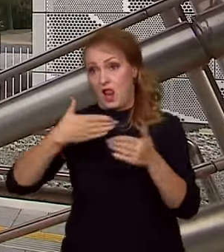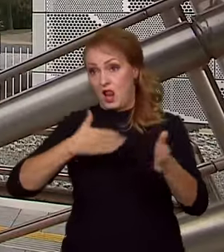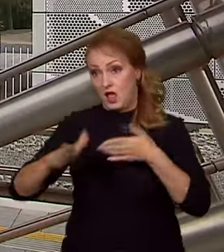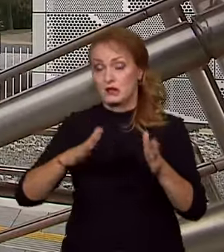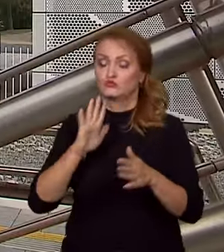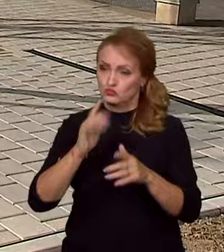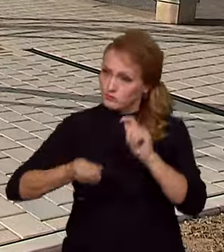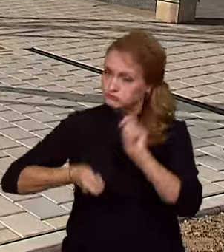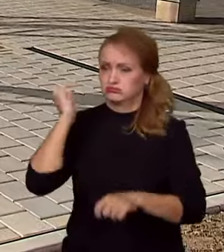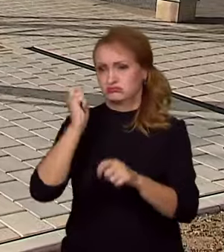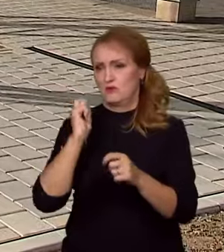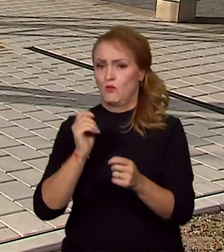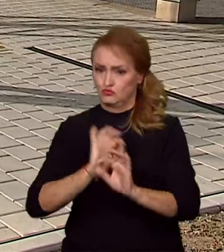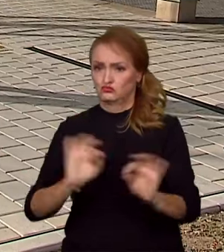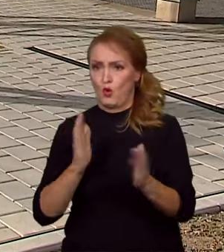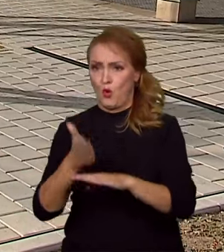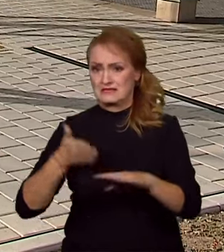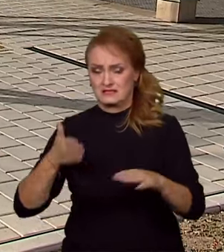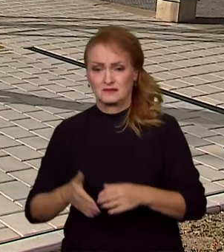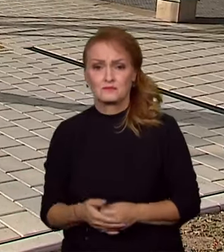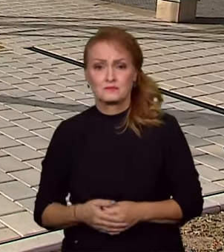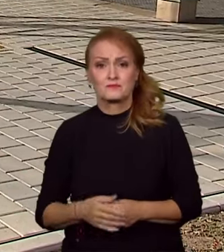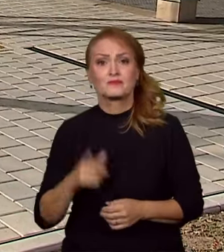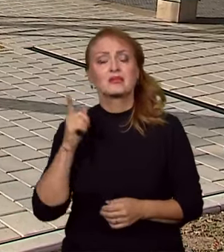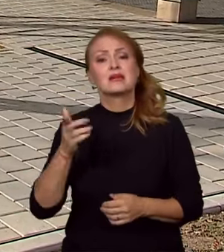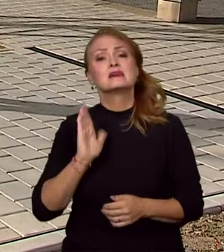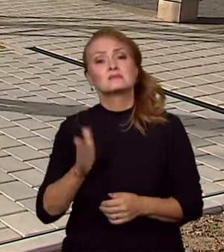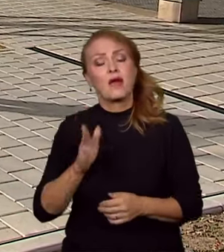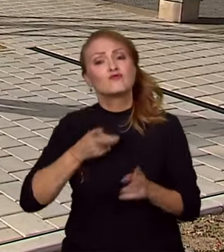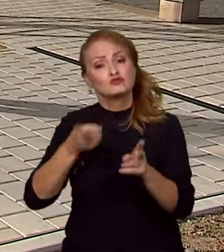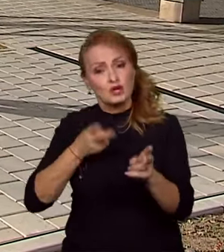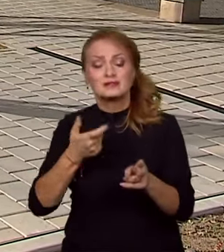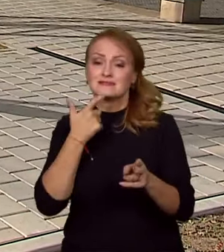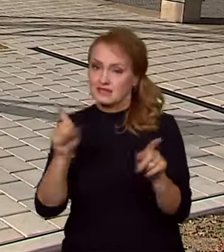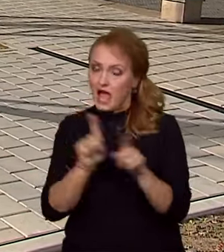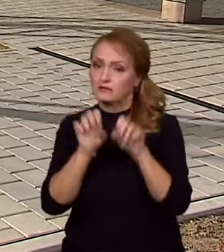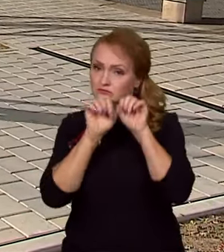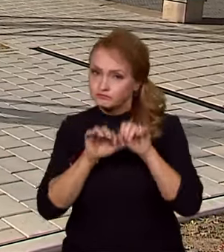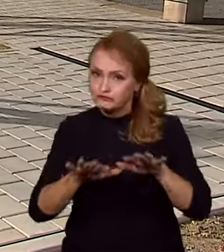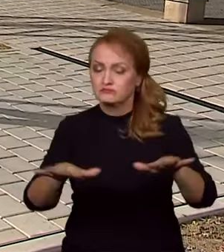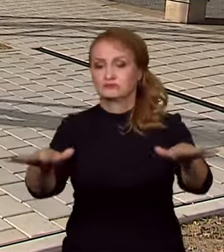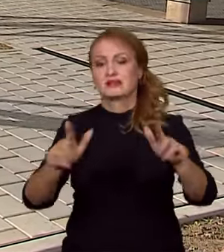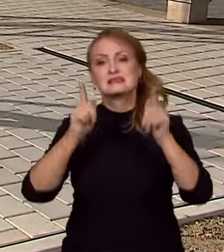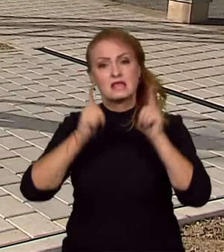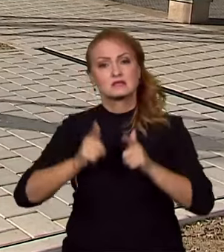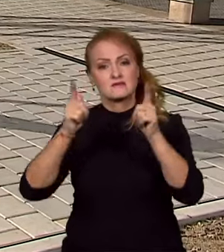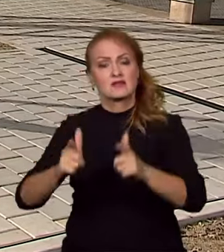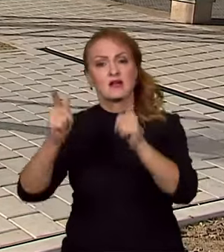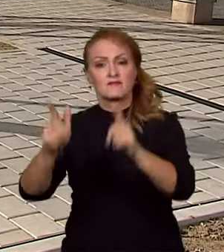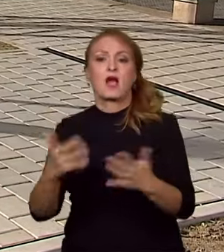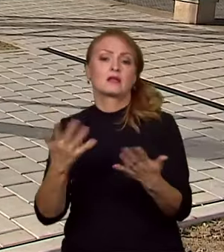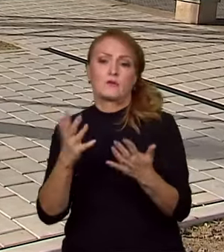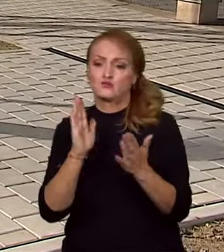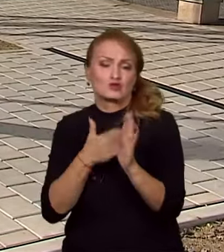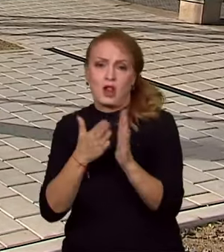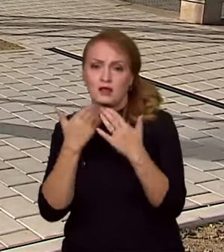ostrý provoz. Zpráva železnic by chtěla postupně umělou inteligenci rozšířit i na menší, ale frekventované zastávky bez ostrahy, jako je